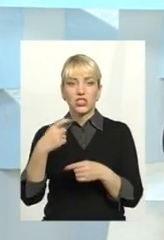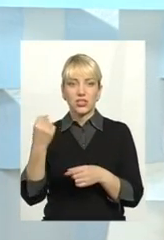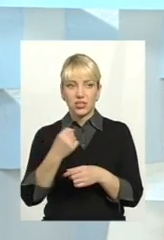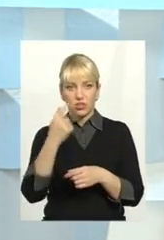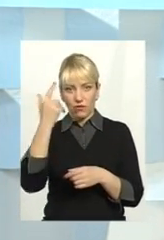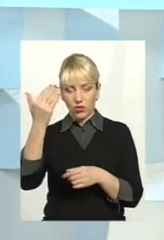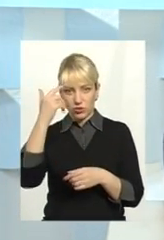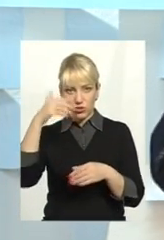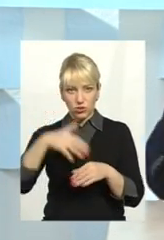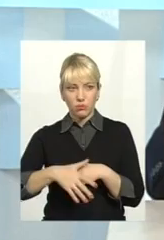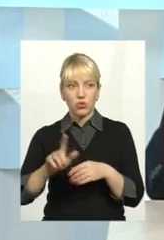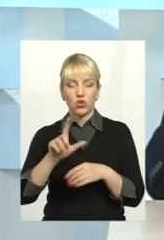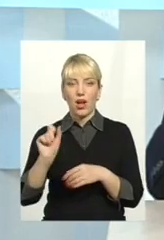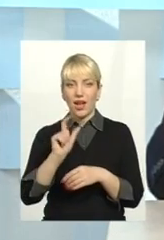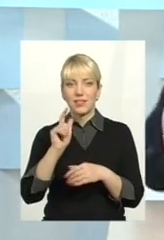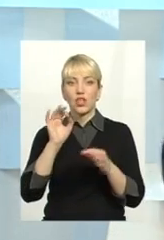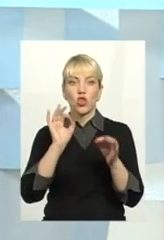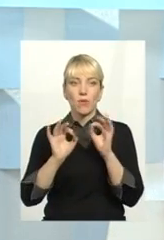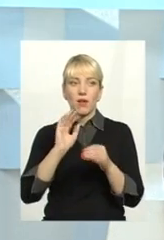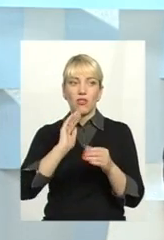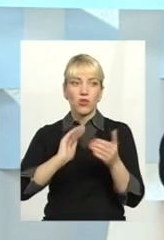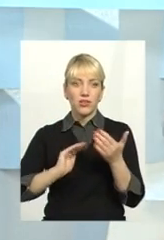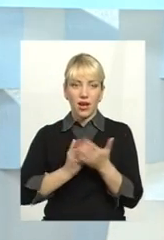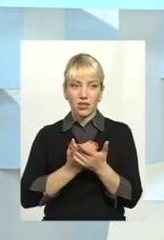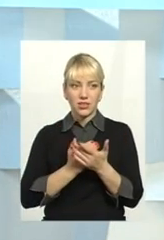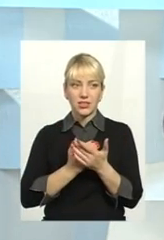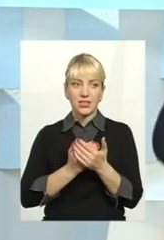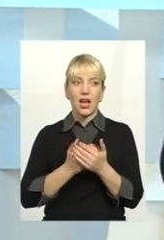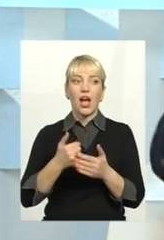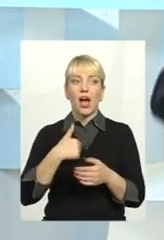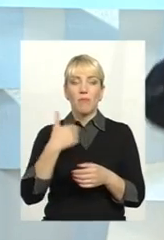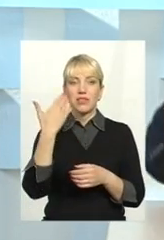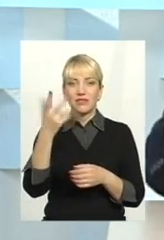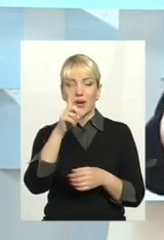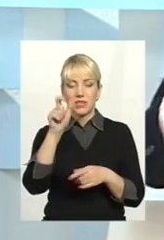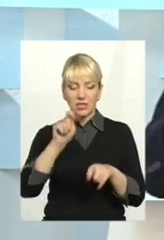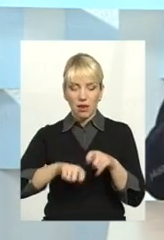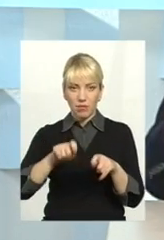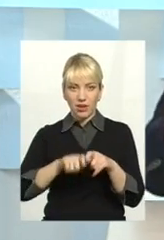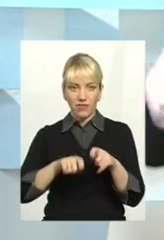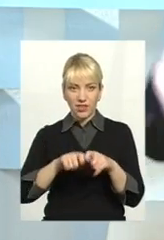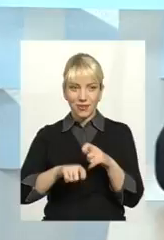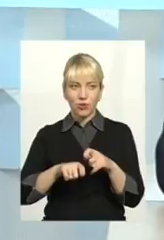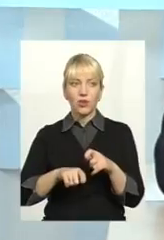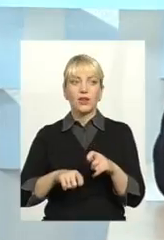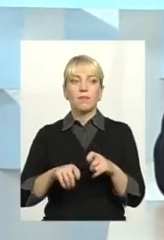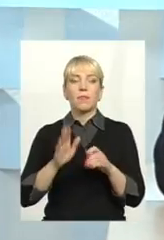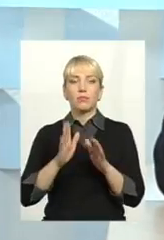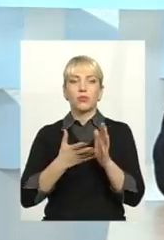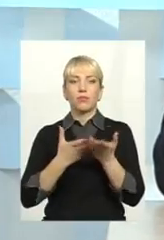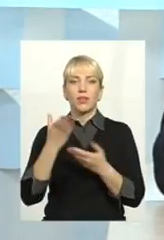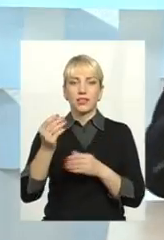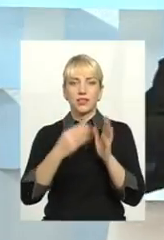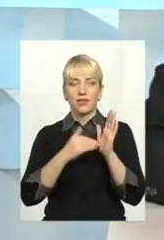зрозуміли вже газ нормальної якісті, вони роблять. А ми з вами за перевірку, якщо не підтвердиться погана якість, платимо 9